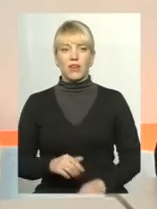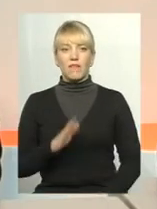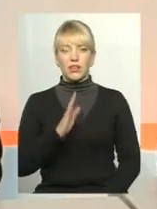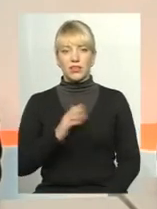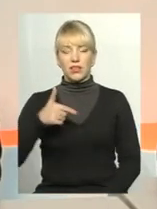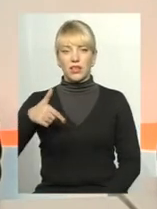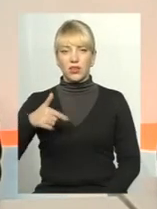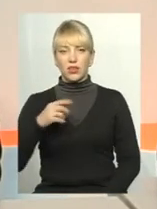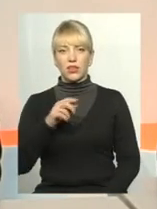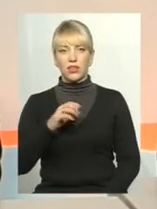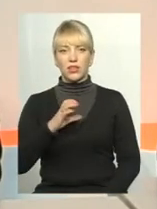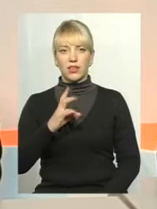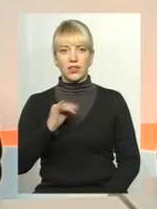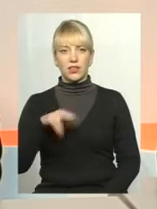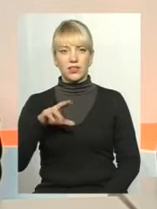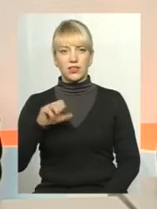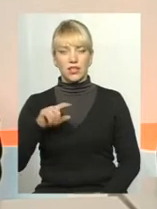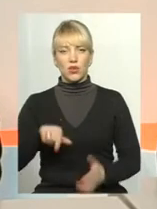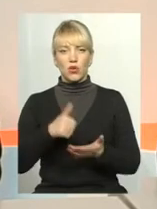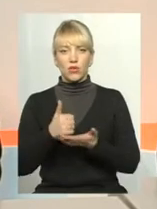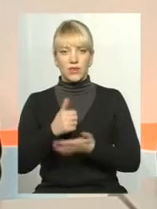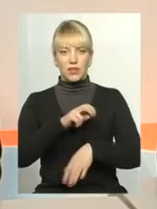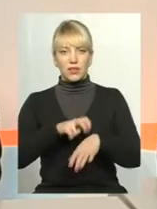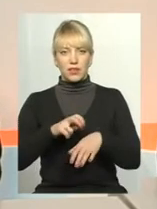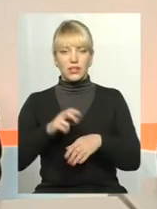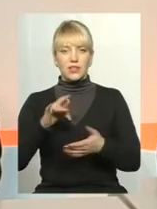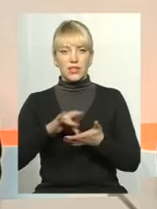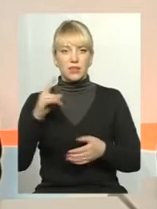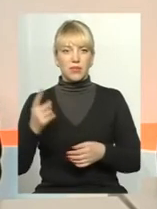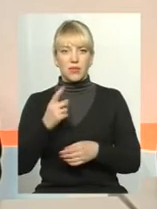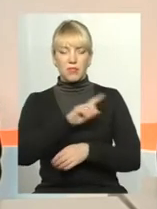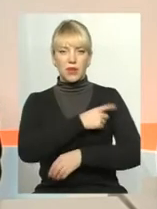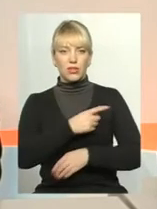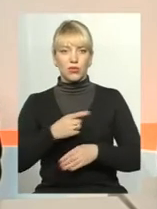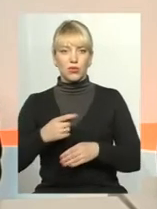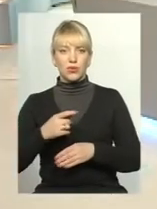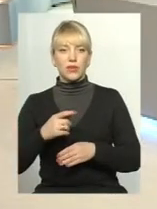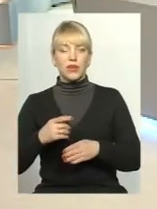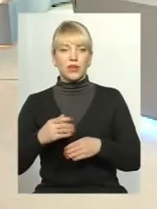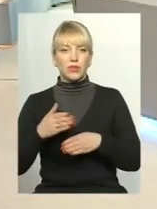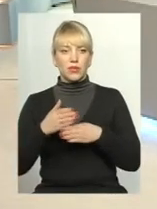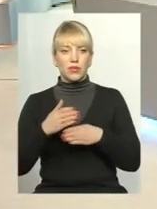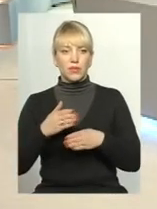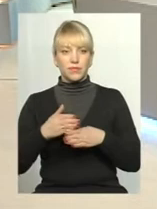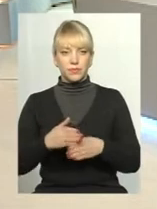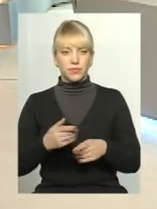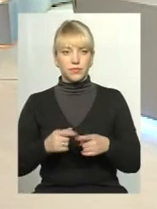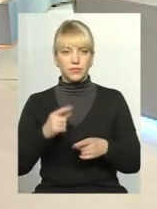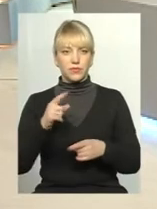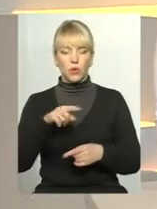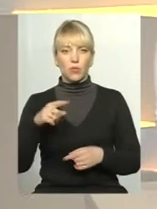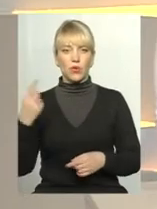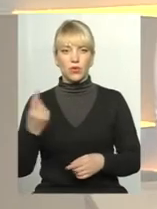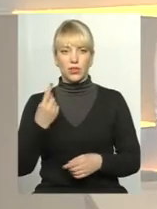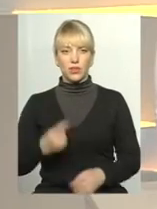Григорівна Гесаль, головний лікар Центру первинної медико-санітарної медицини номер один. Доброго дня. На